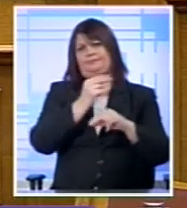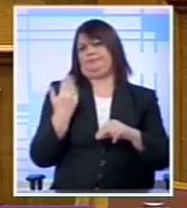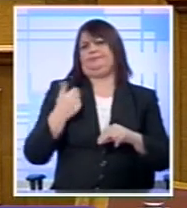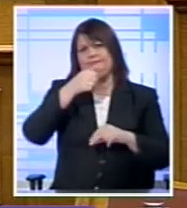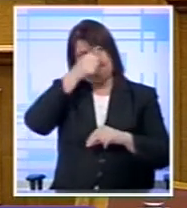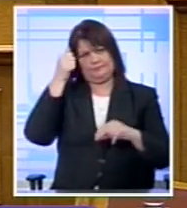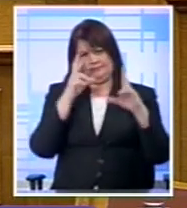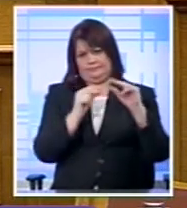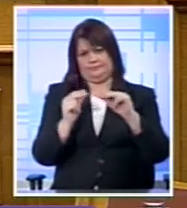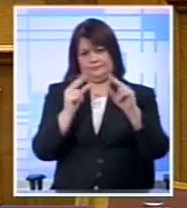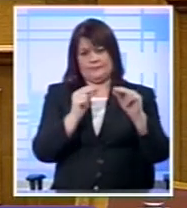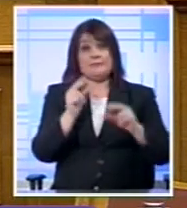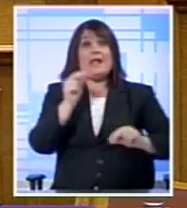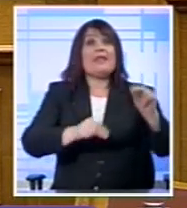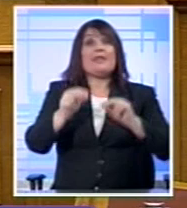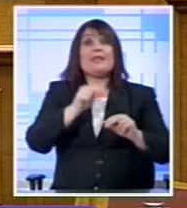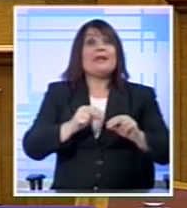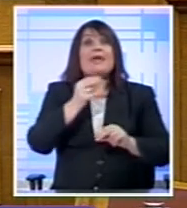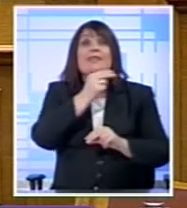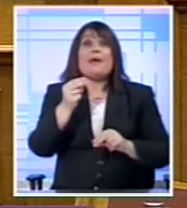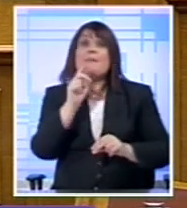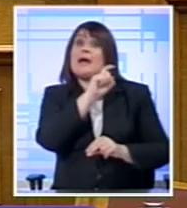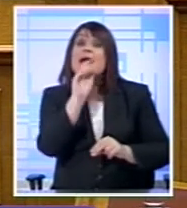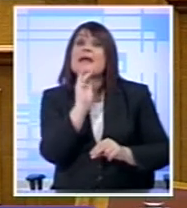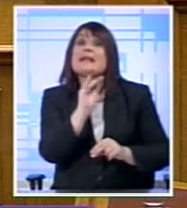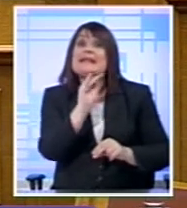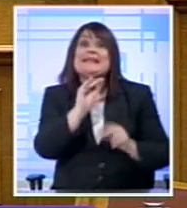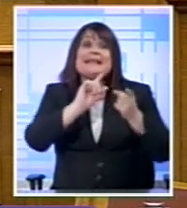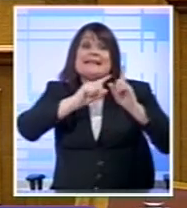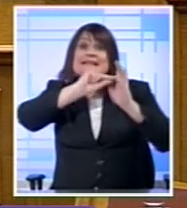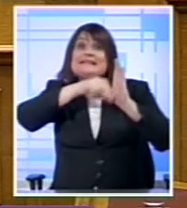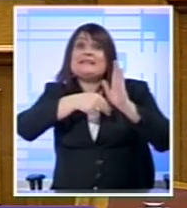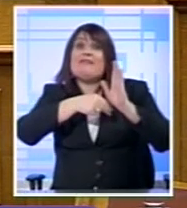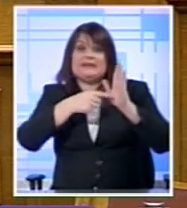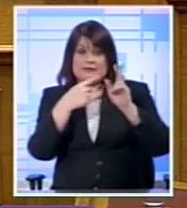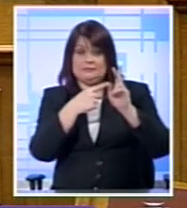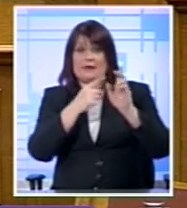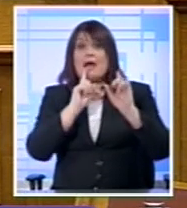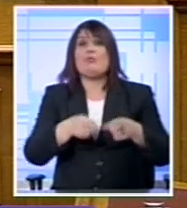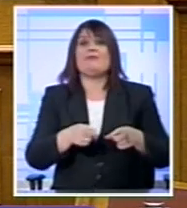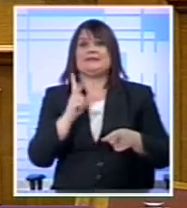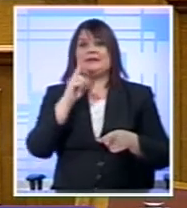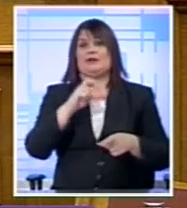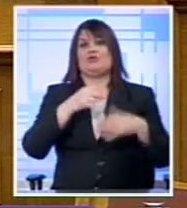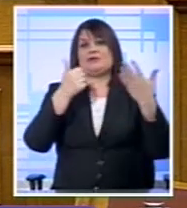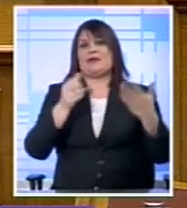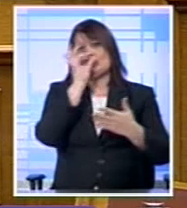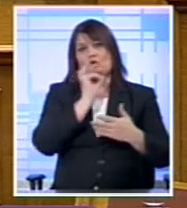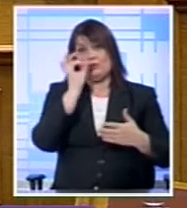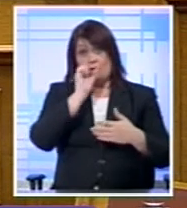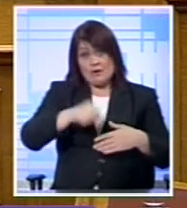Το δημοψήφισμα θα έθετε Το ζήτημα της δανειακής σύμβασης Της απόφασης της 26ης Οκτωβρίου